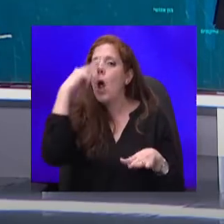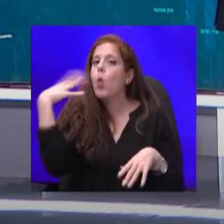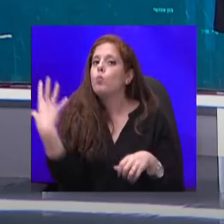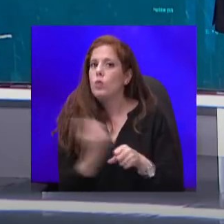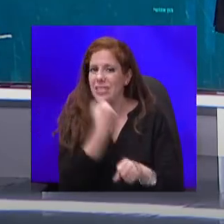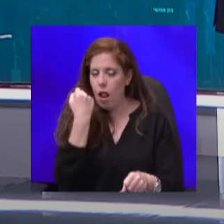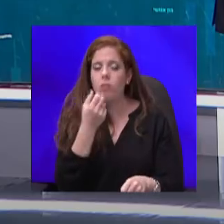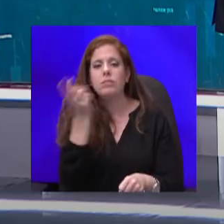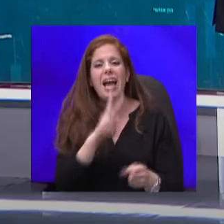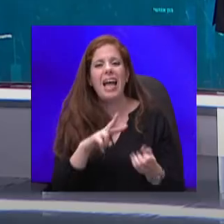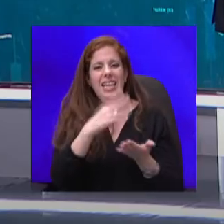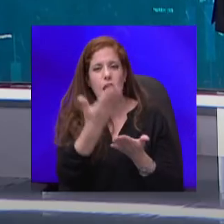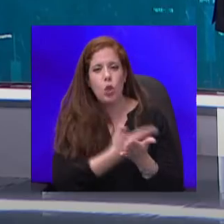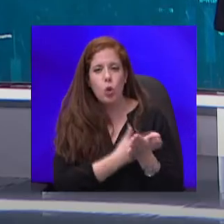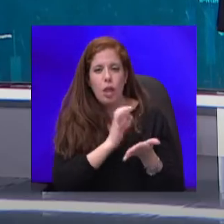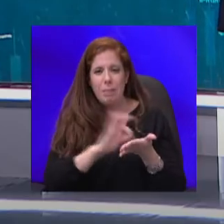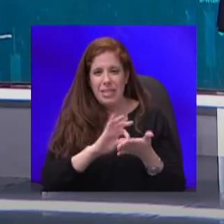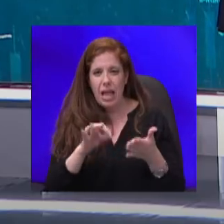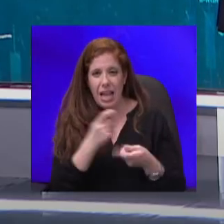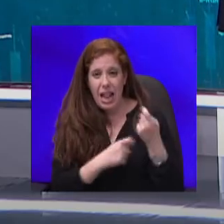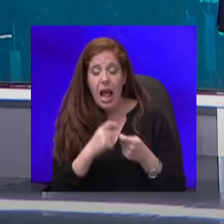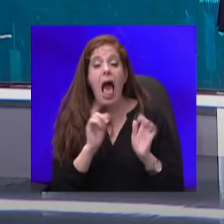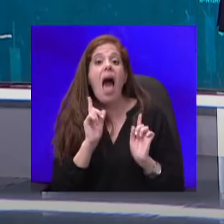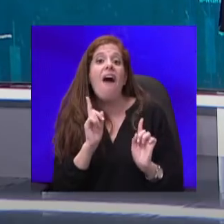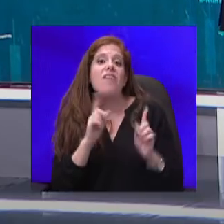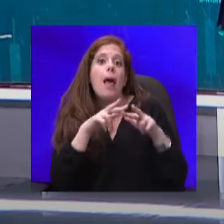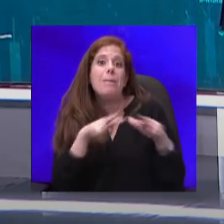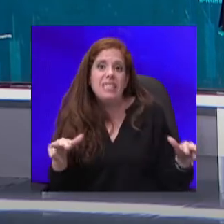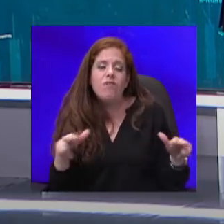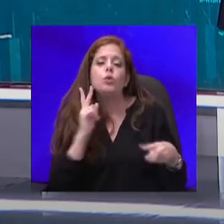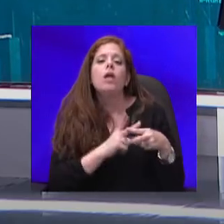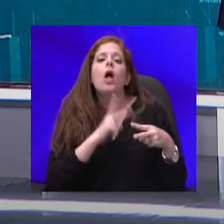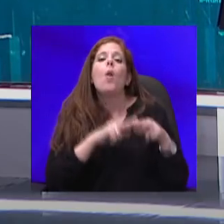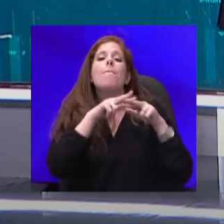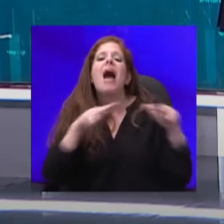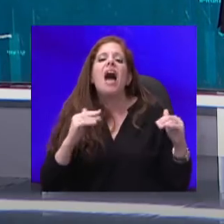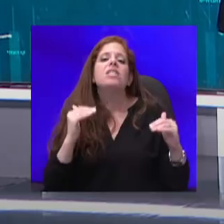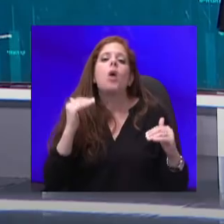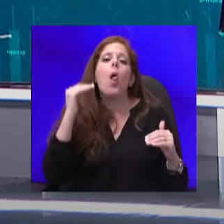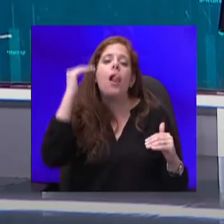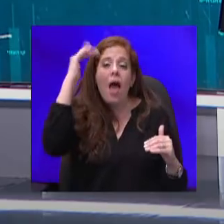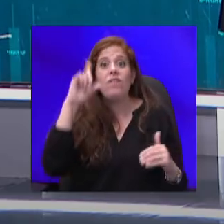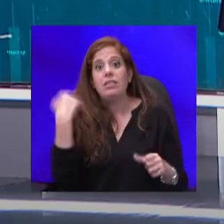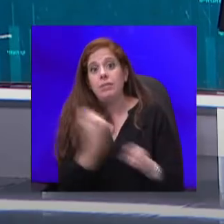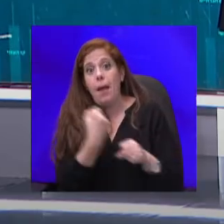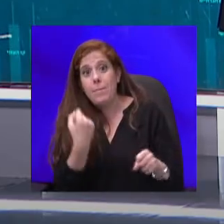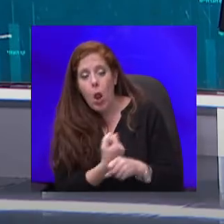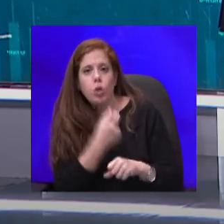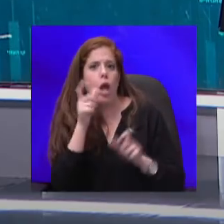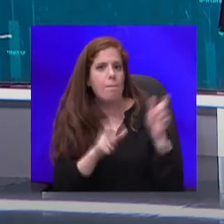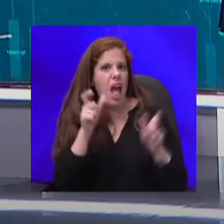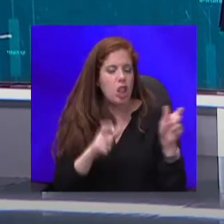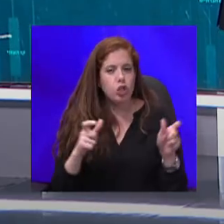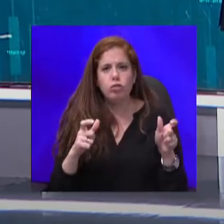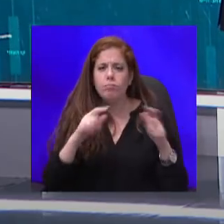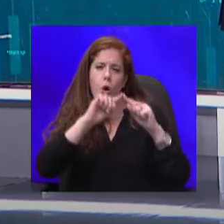המצב והמציאות היא שהתחלואה בכל הארץ עולה, ואז אם תהיה פעילות שבה נפגשים הרבה אנשים שמגיעים ממקומות שונים, אפילו אם אתם